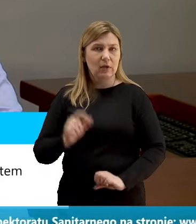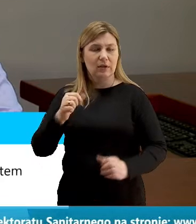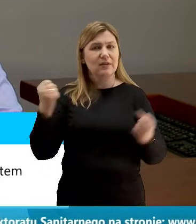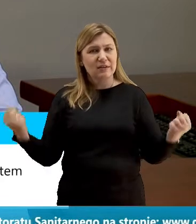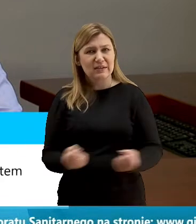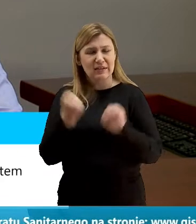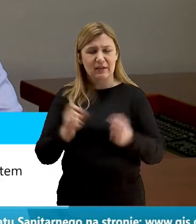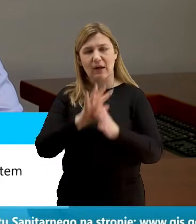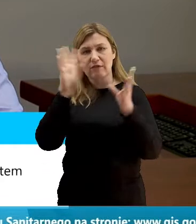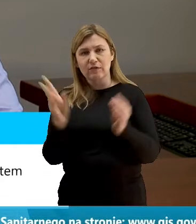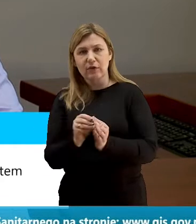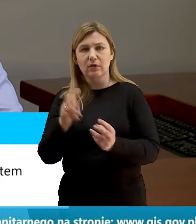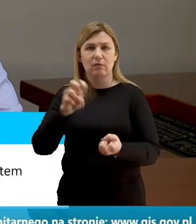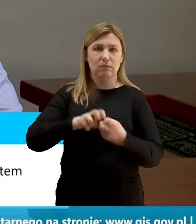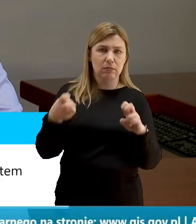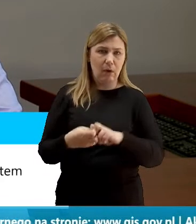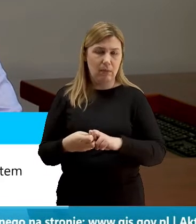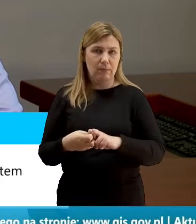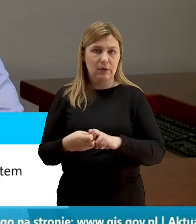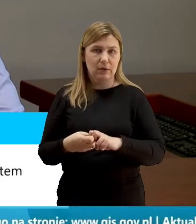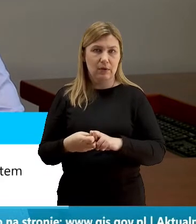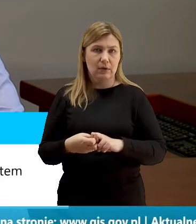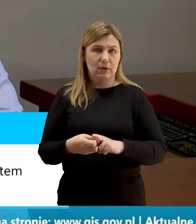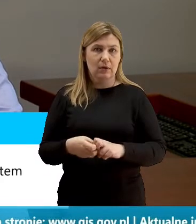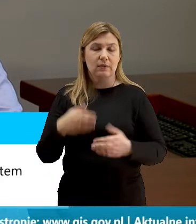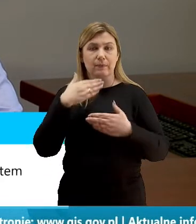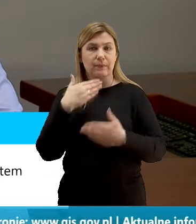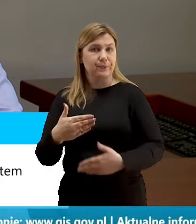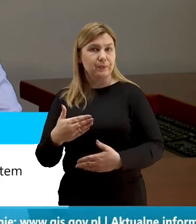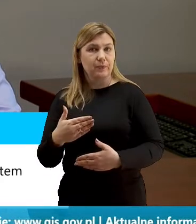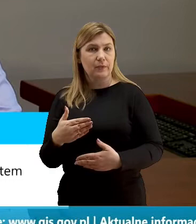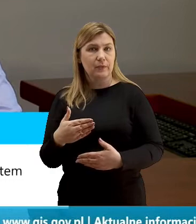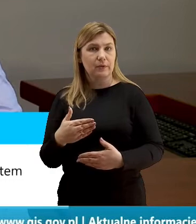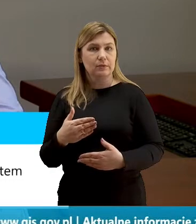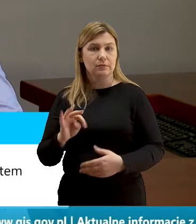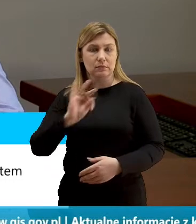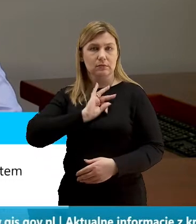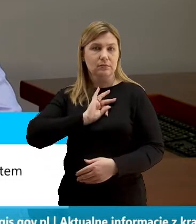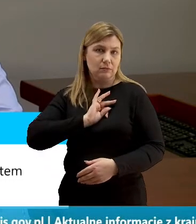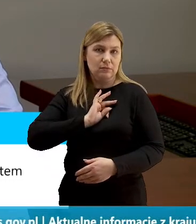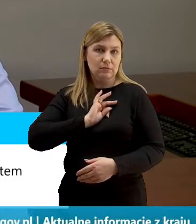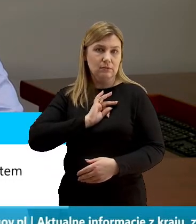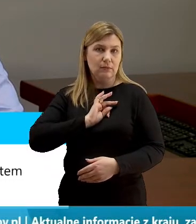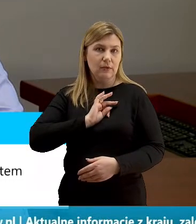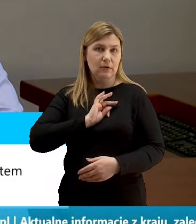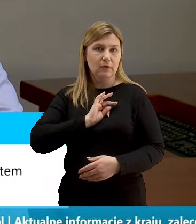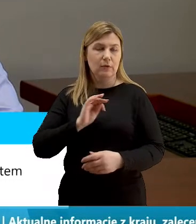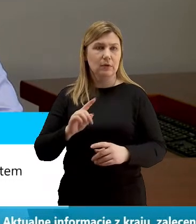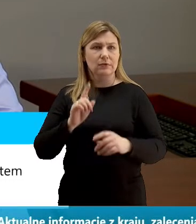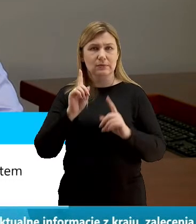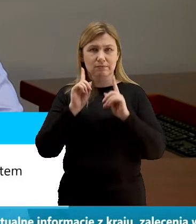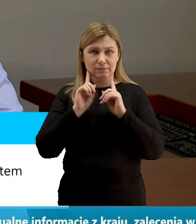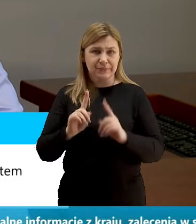bieżące problemy dzięki swoim, swojemu takiemu rzetelnemu podejściu i